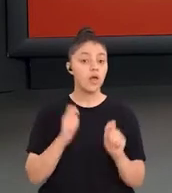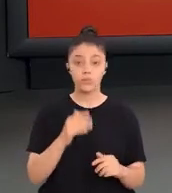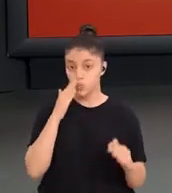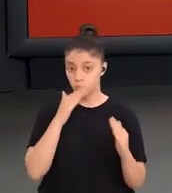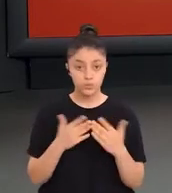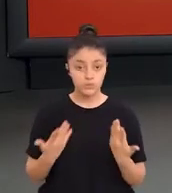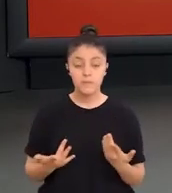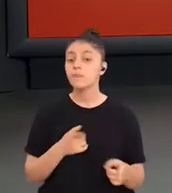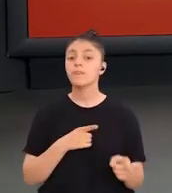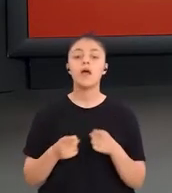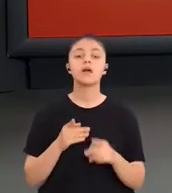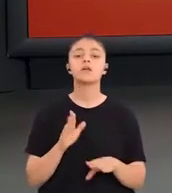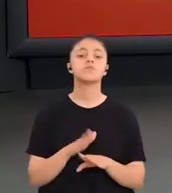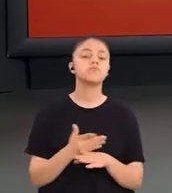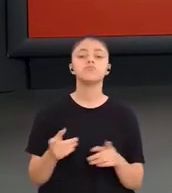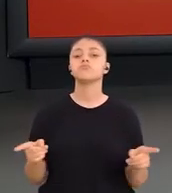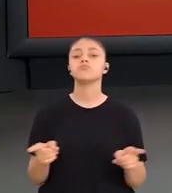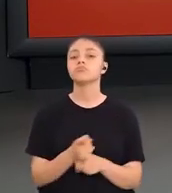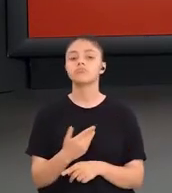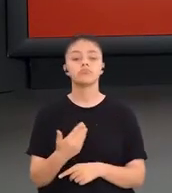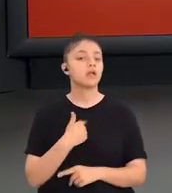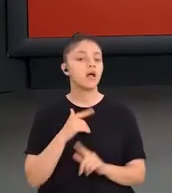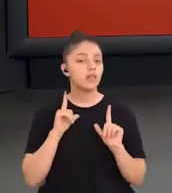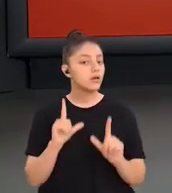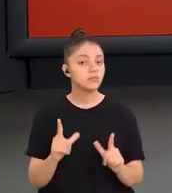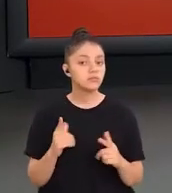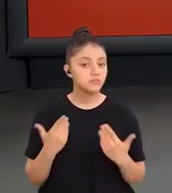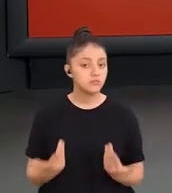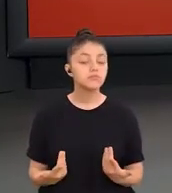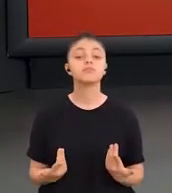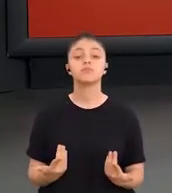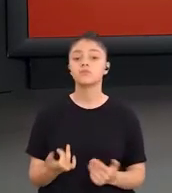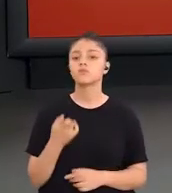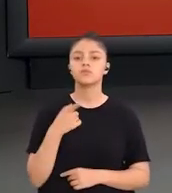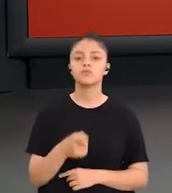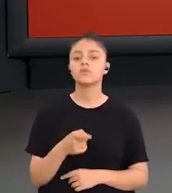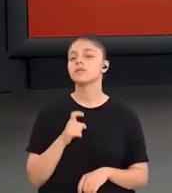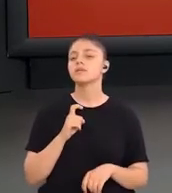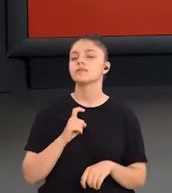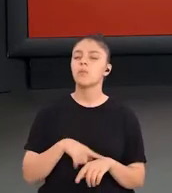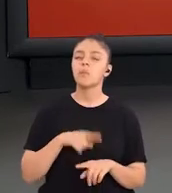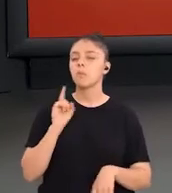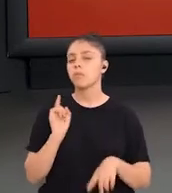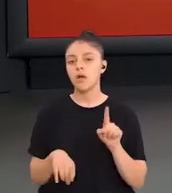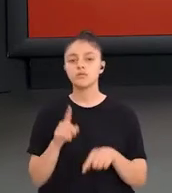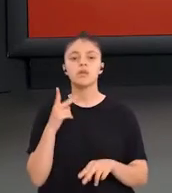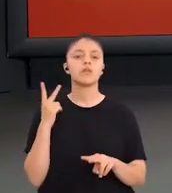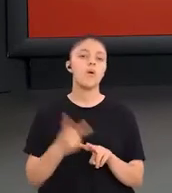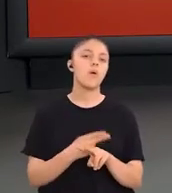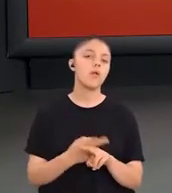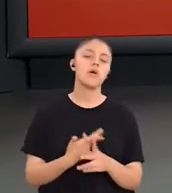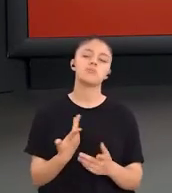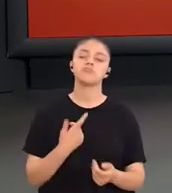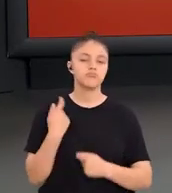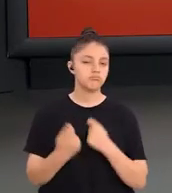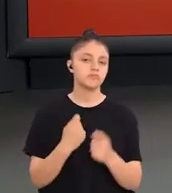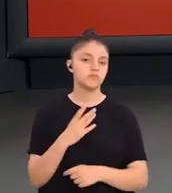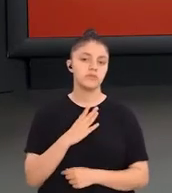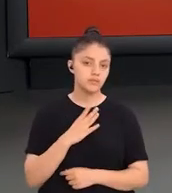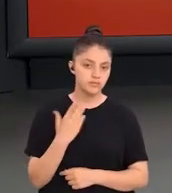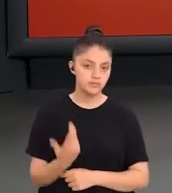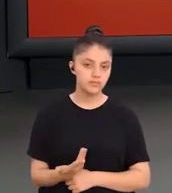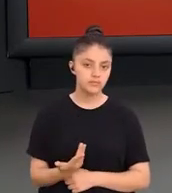kullanılabilir, hangi araç gibi gereçlerden yararlanılabilir ve burada zaman zaman örnek bir takım